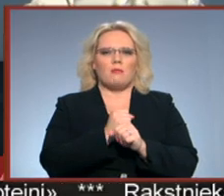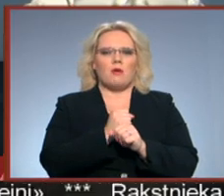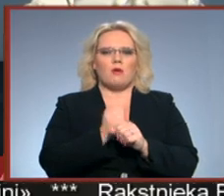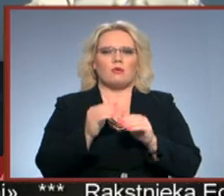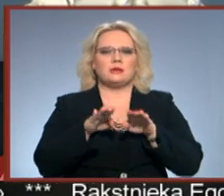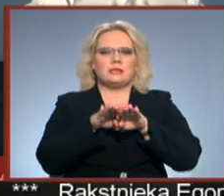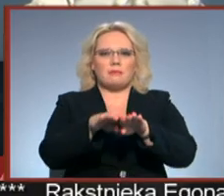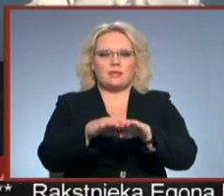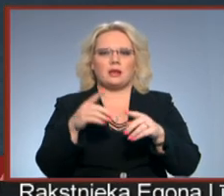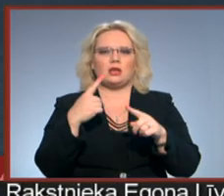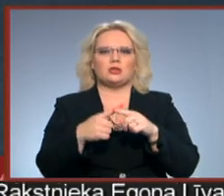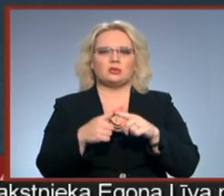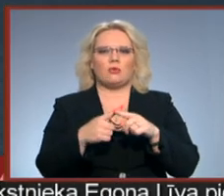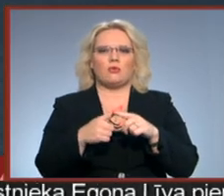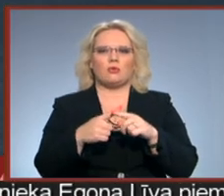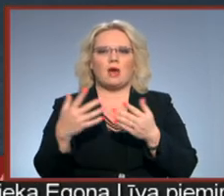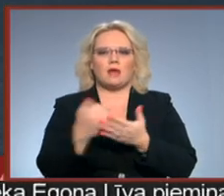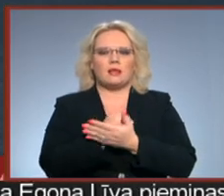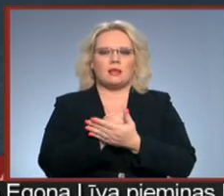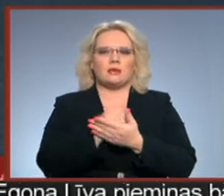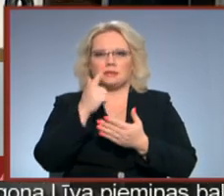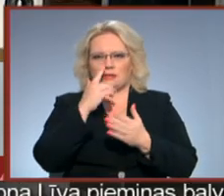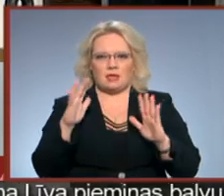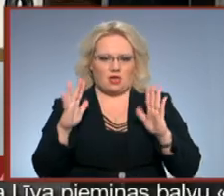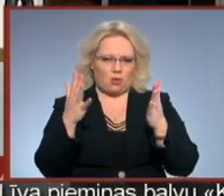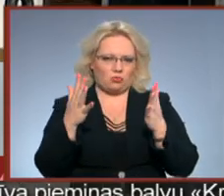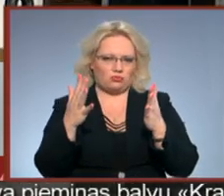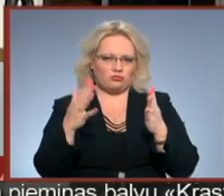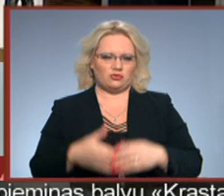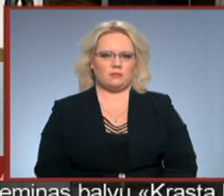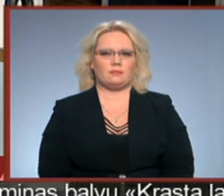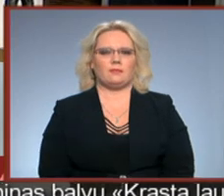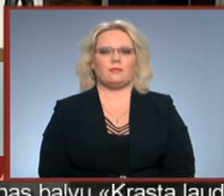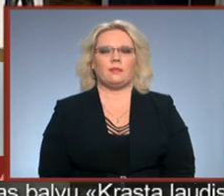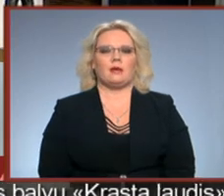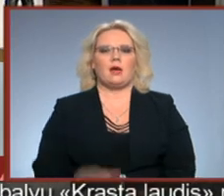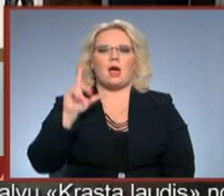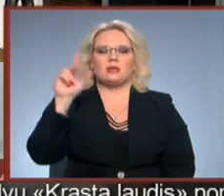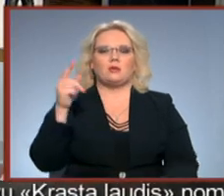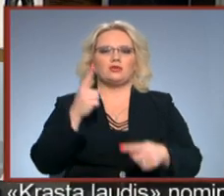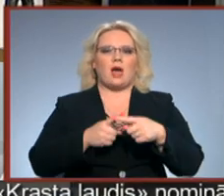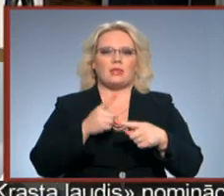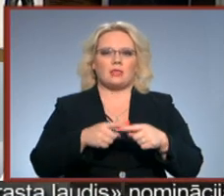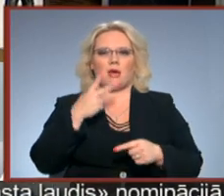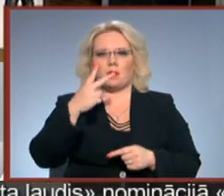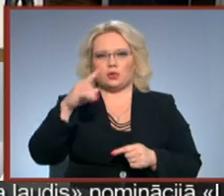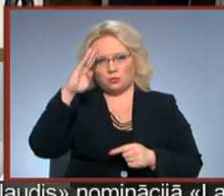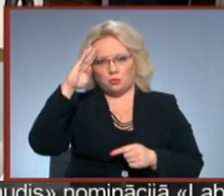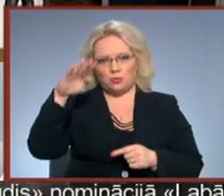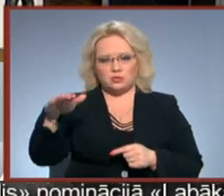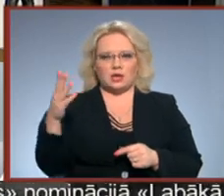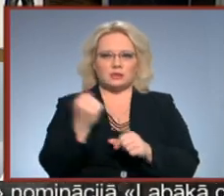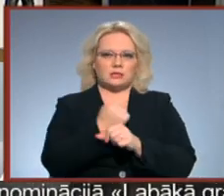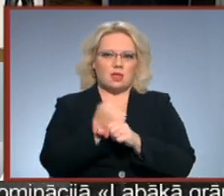slimnīcā. Rotkaļamatu dizaineris atradis pavisam nejauši. Aizbrauc uz Atenām un ieraudzīju zēnu, kurš uz ielas